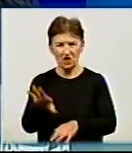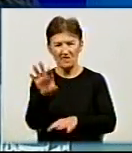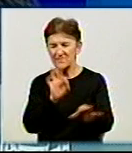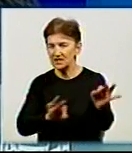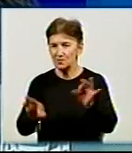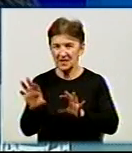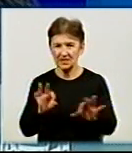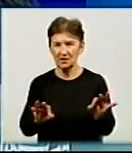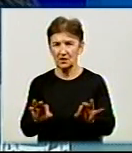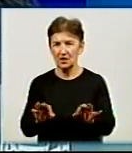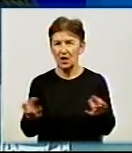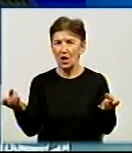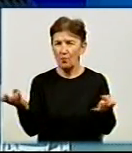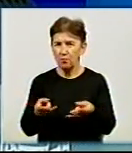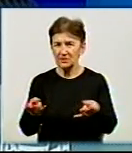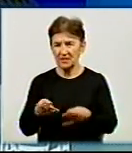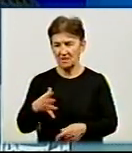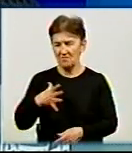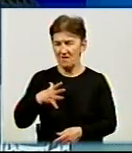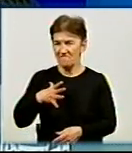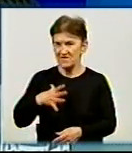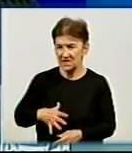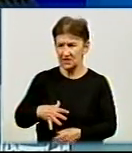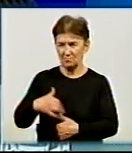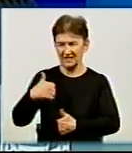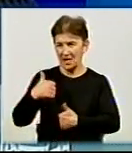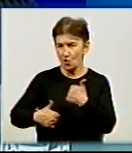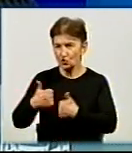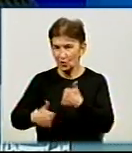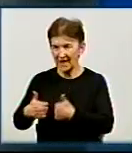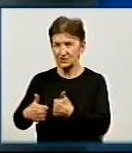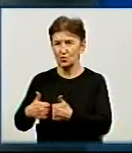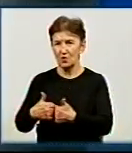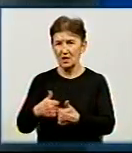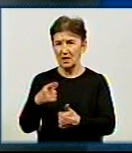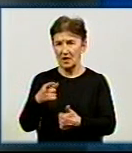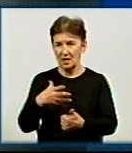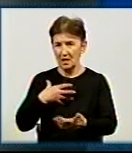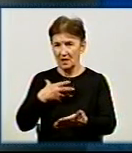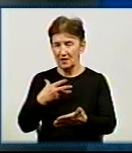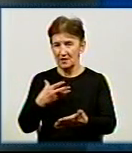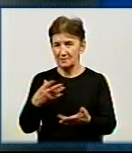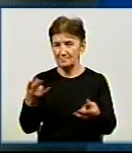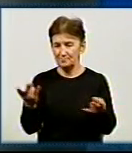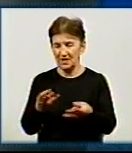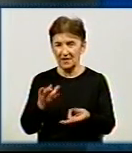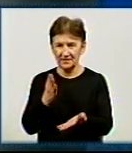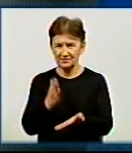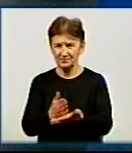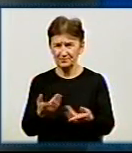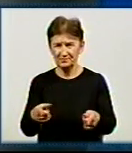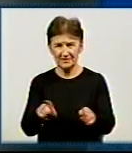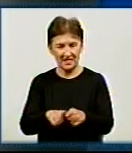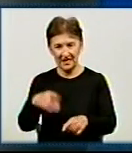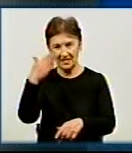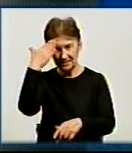Це потрібно було пройти, витримати там конкуренцію. Я ж це все бачив з власним. Потрібно мати такий хисти, такий